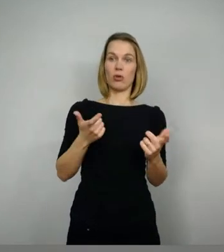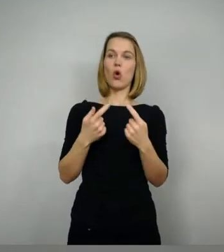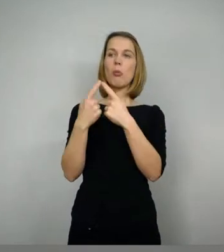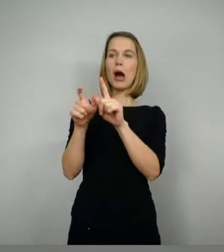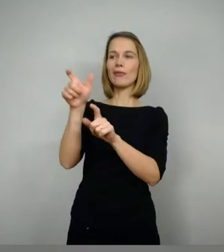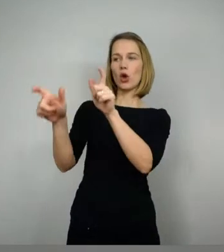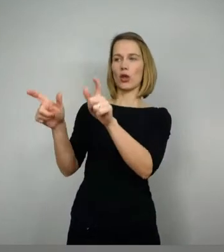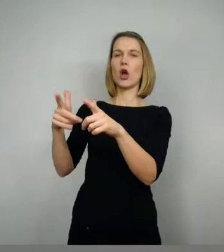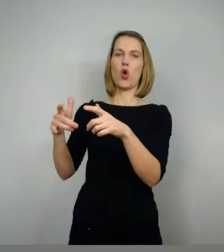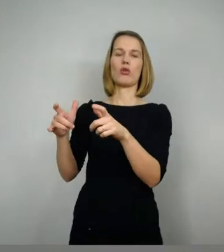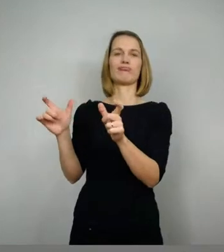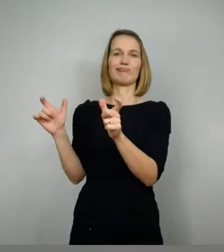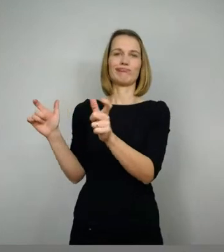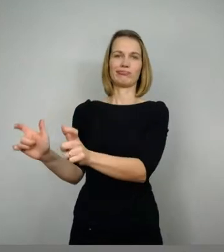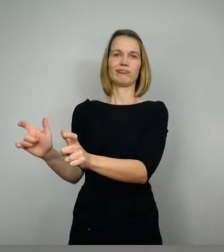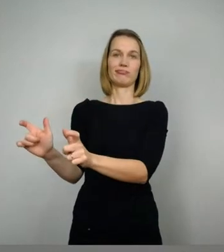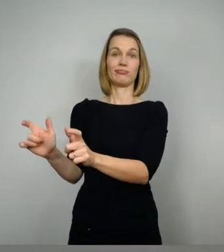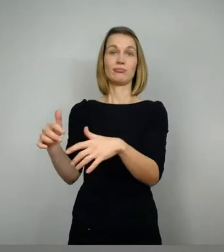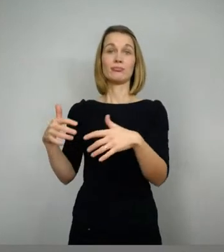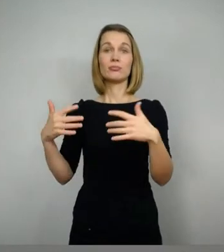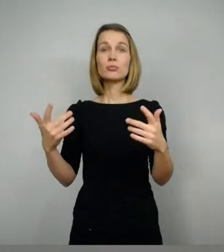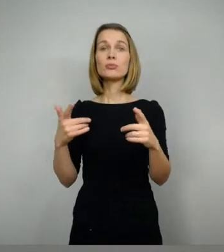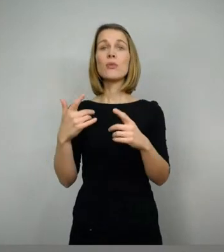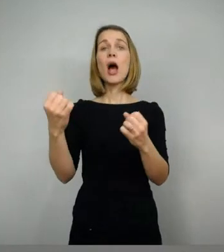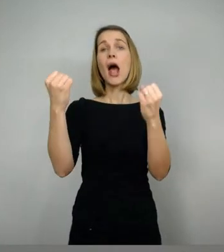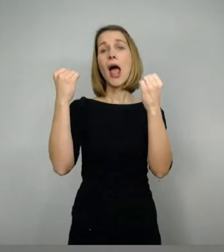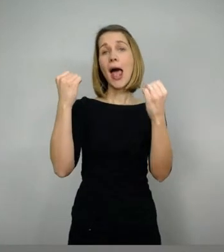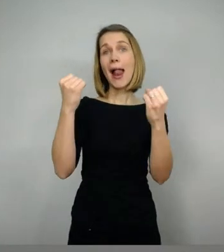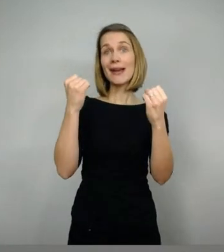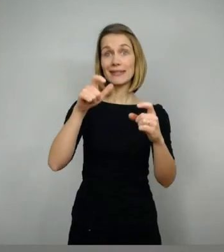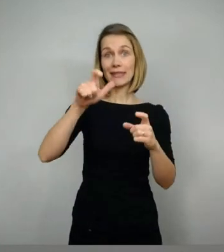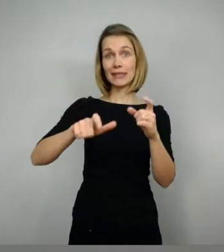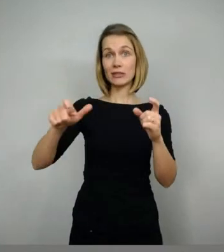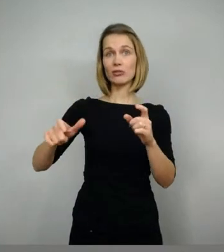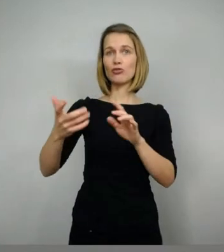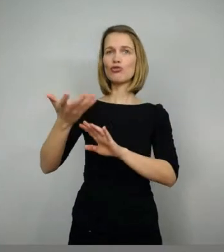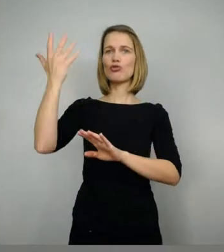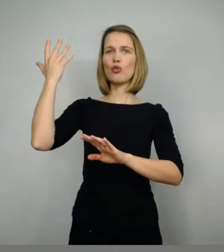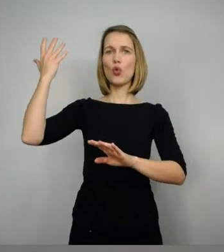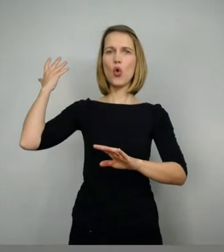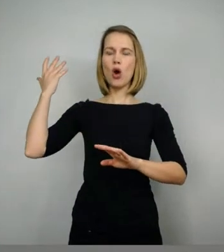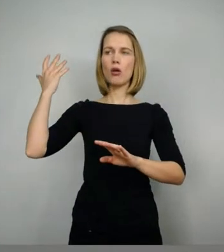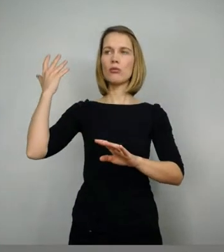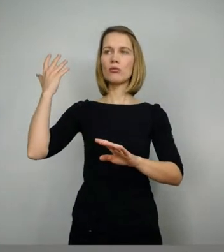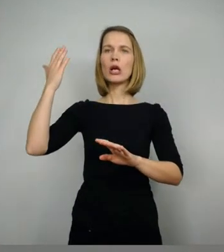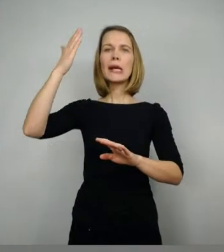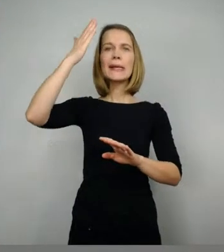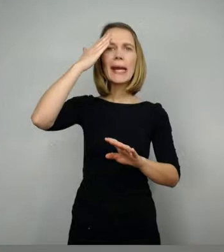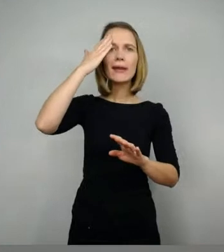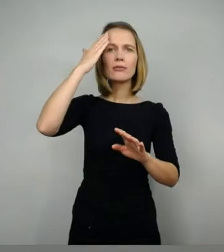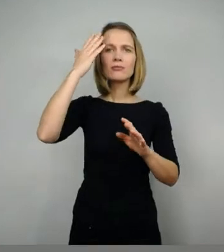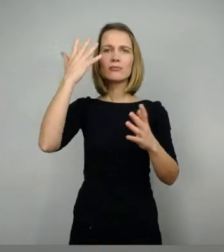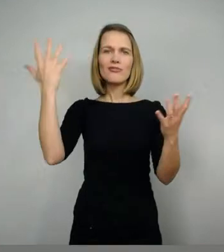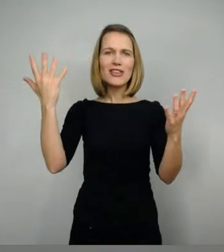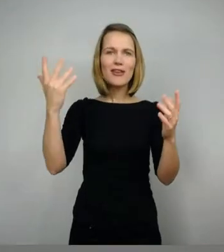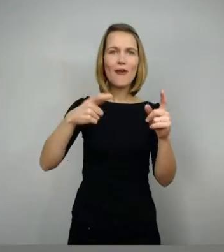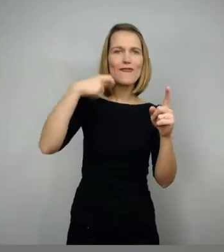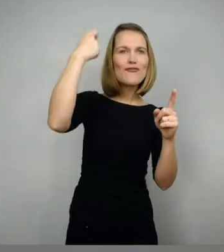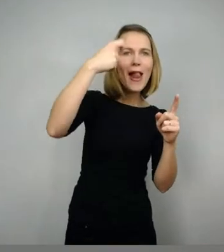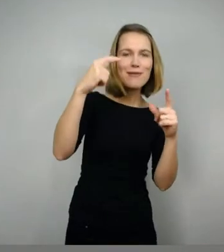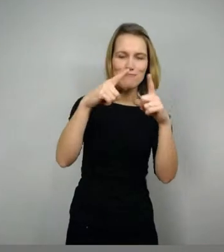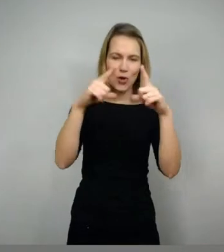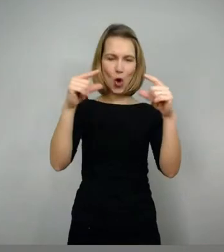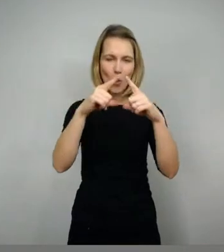Und diese Helden waren den Leuten früher natürlich nicht aus Filmen oder Comics bekannt, sondern einfach aus